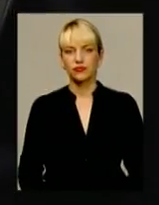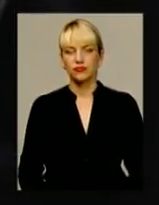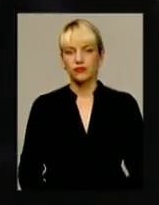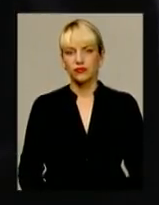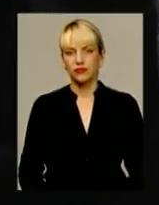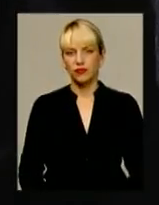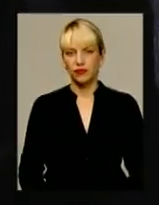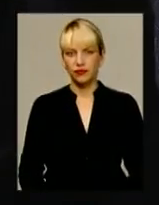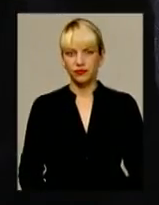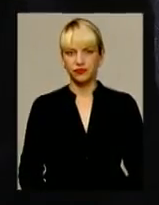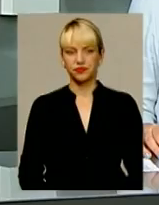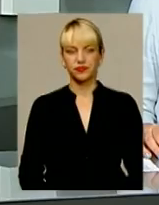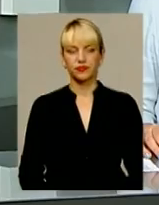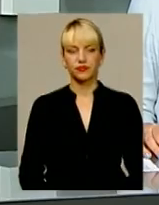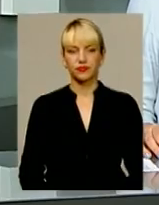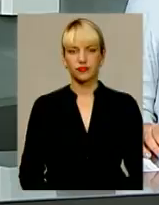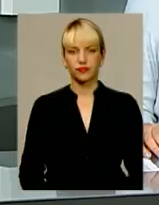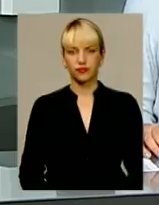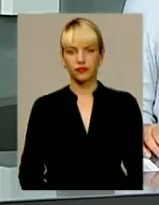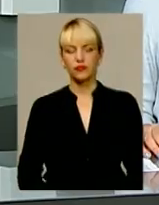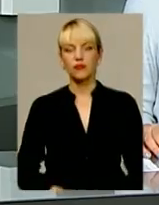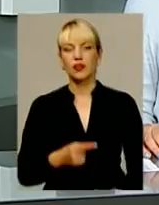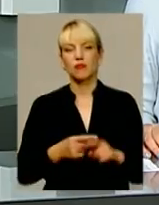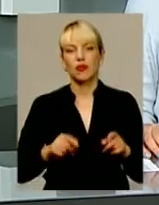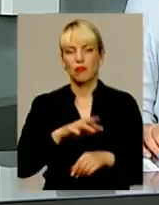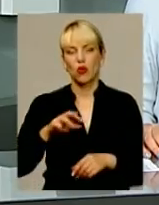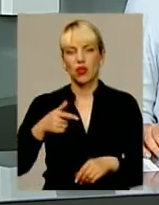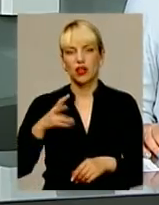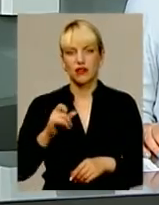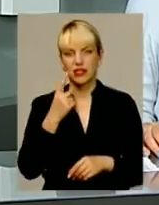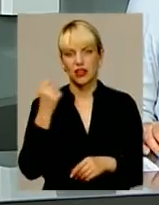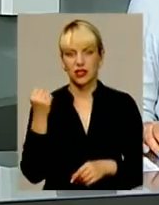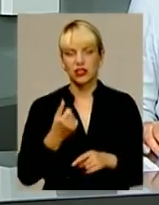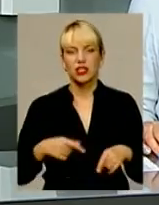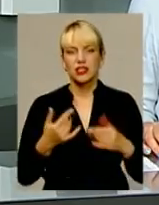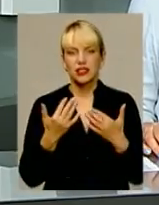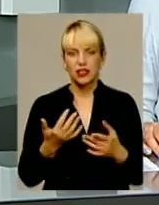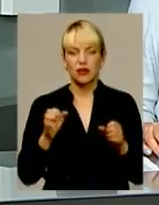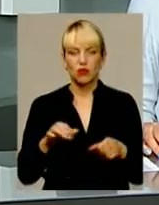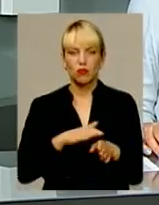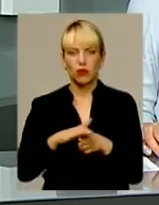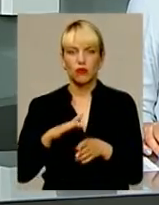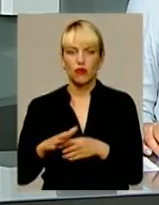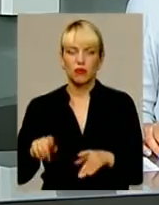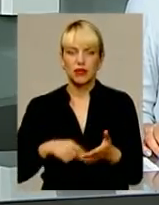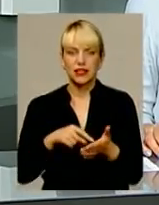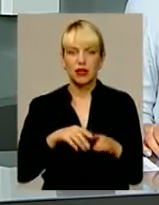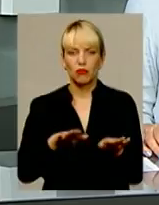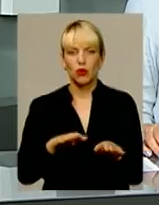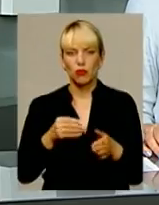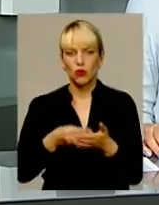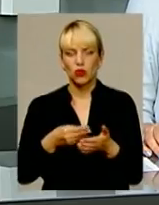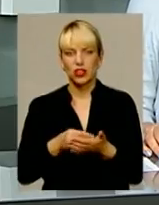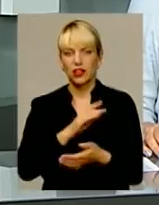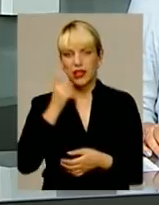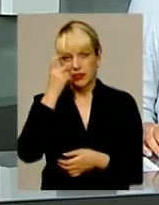для інформаційного випуску. Півмільйона гривень за тиждень. Саме настільки можуть поповнити міський бюджет нетверезі